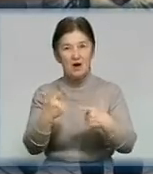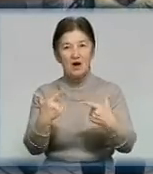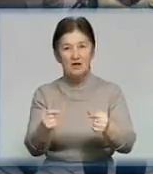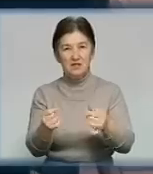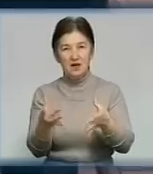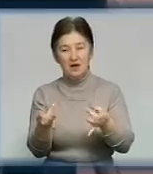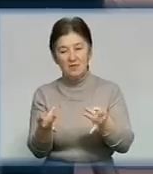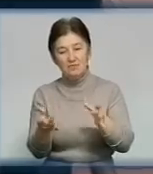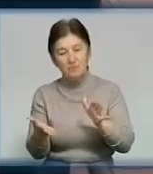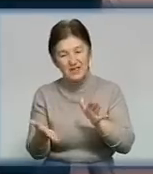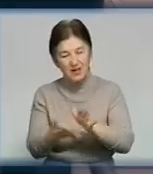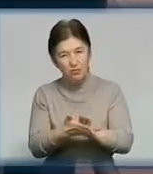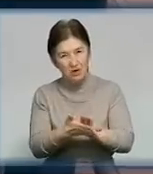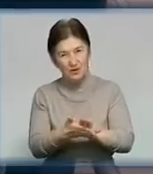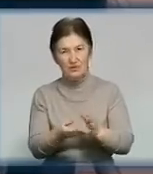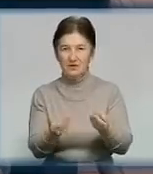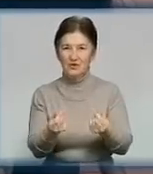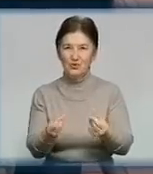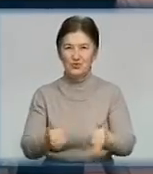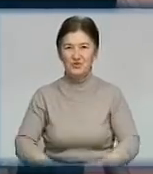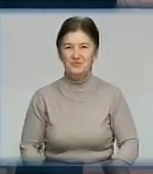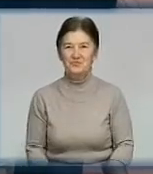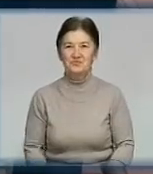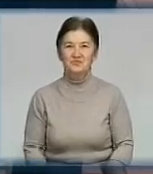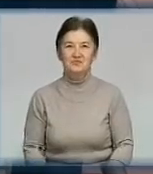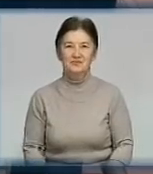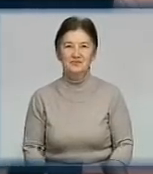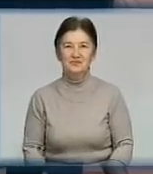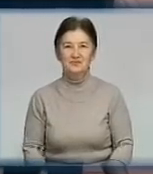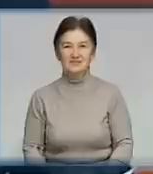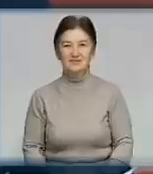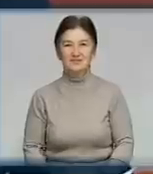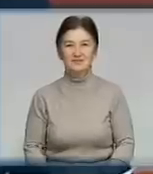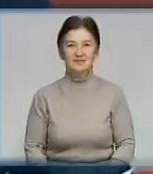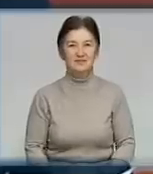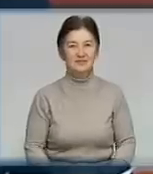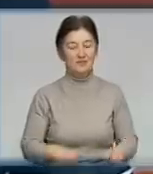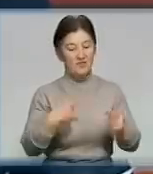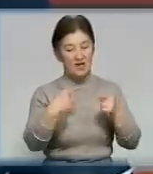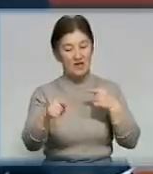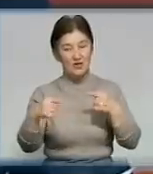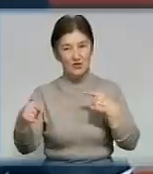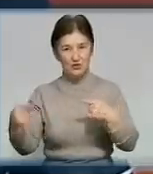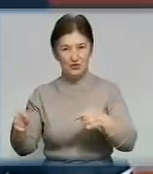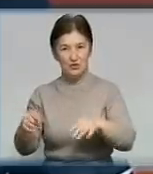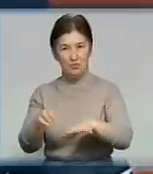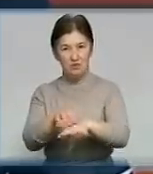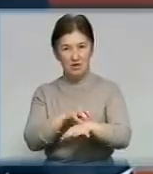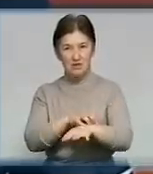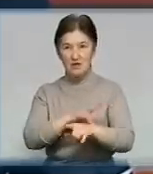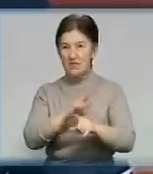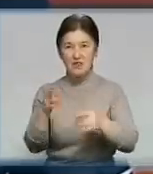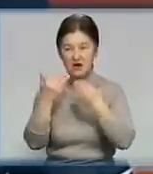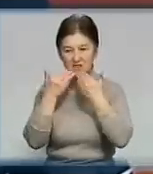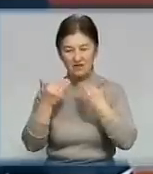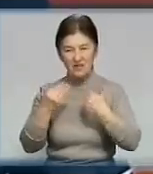гроші. Ігор В'юн, Олександр Катаруша, Погляд. Інші партії та політичні сили не зверталися до